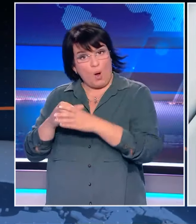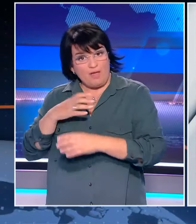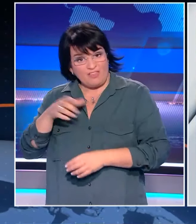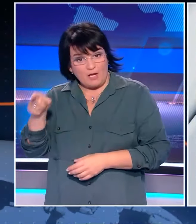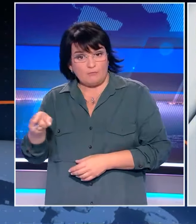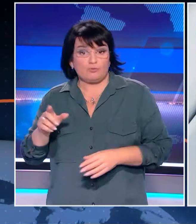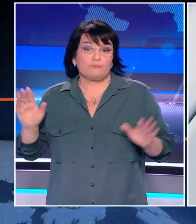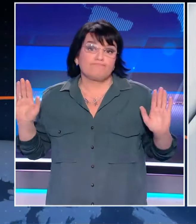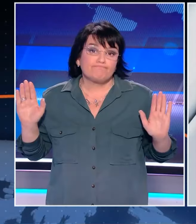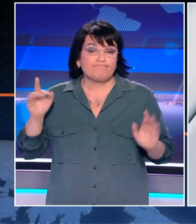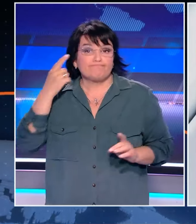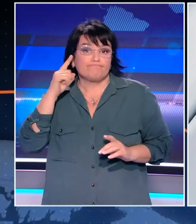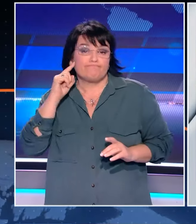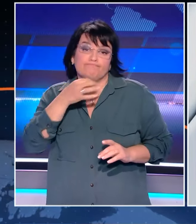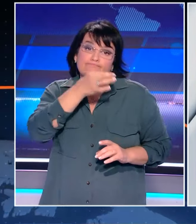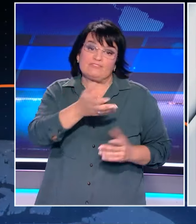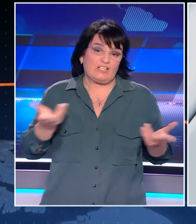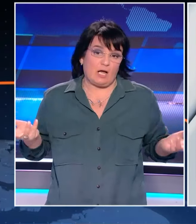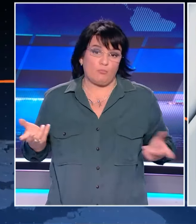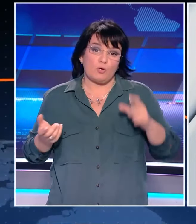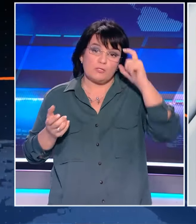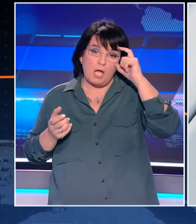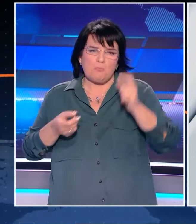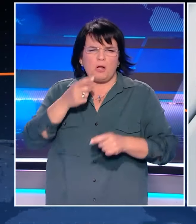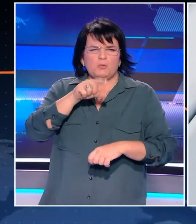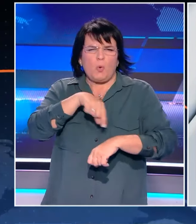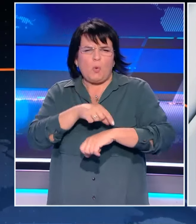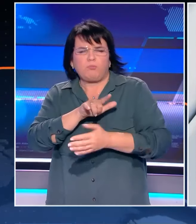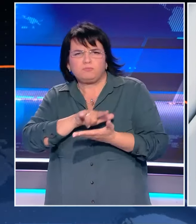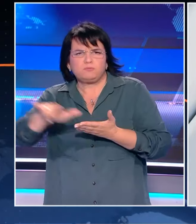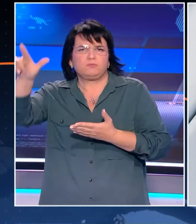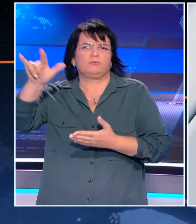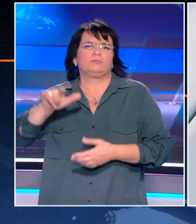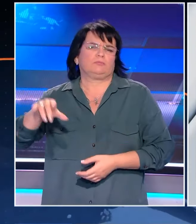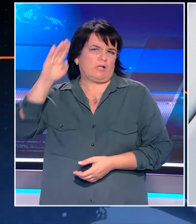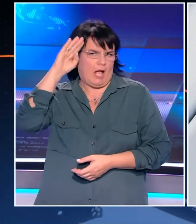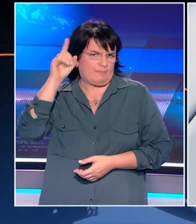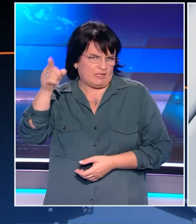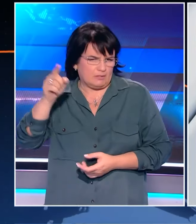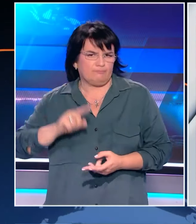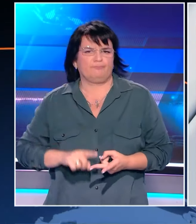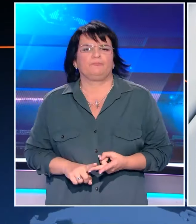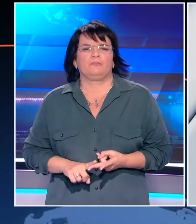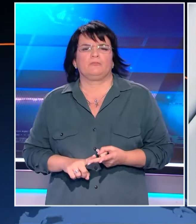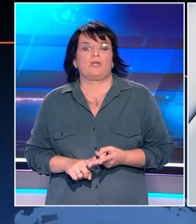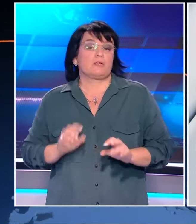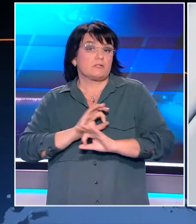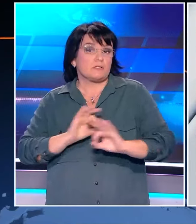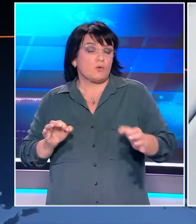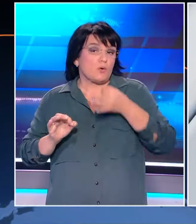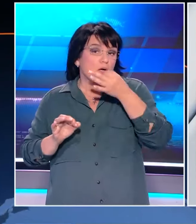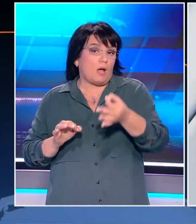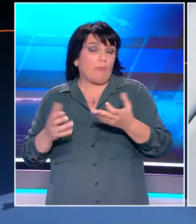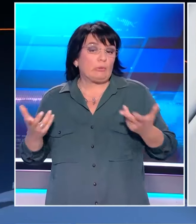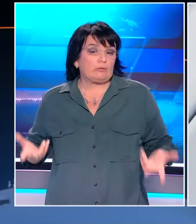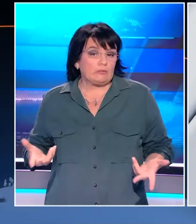Δεν μπορώ να σας πω, όπως καταλαβαίνετε, ο κ. Αμαράς είναι εδώ και κάποιες λίγες ώρες έχει αφηξήσει στις Ισομές Πολιτείες. Το μόνο σίγουρο που μπορώ να σας πω